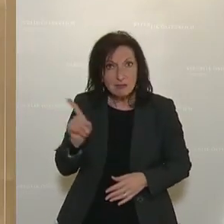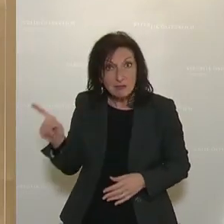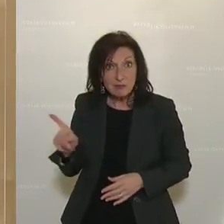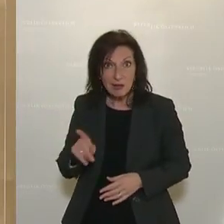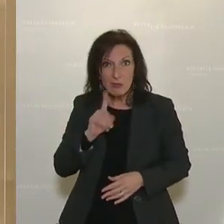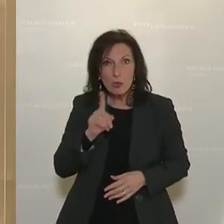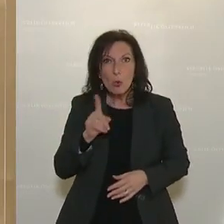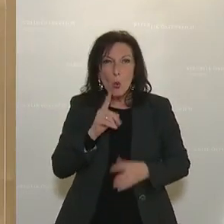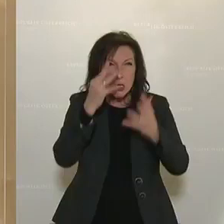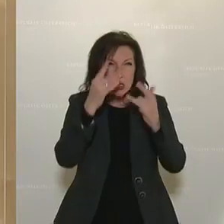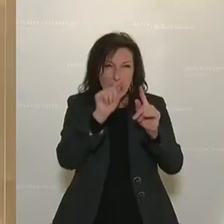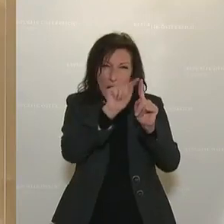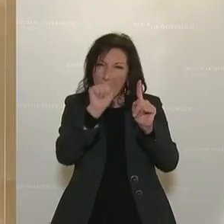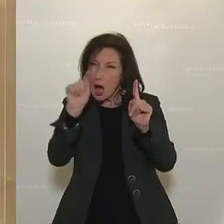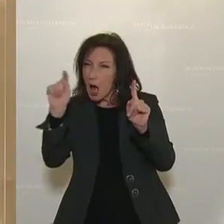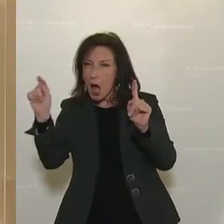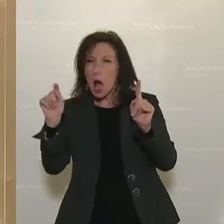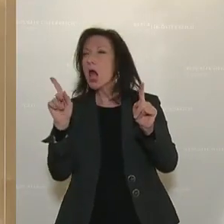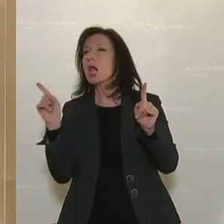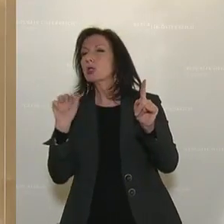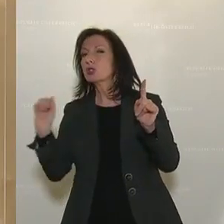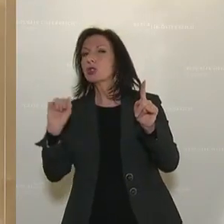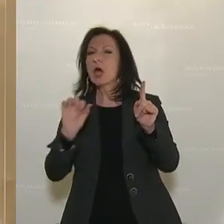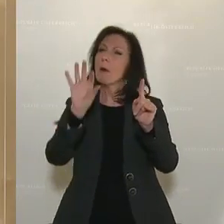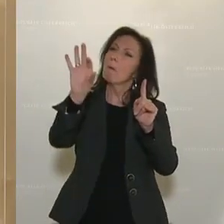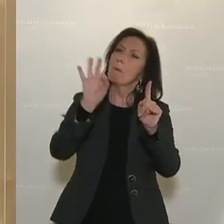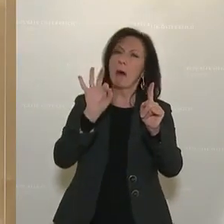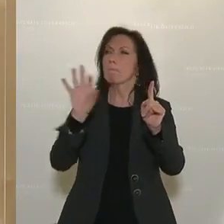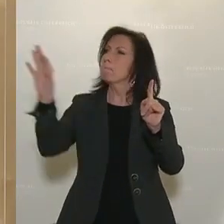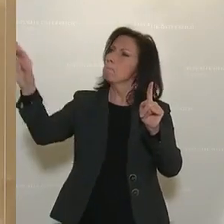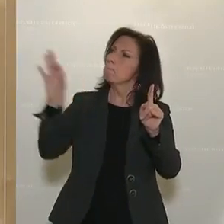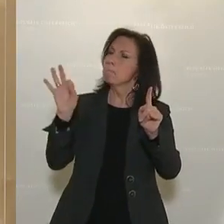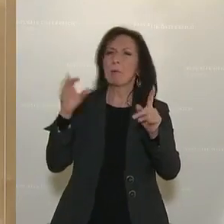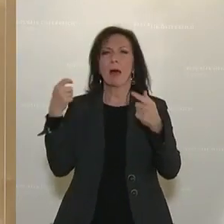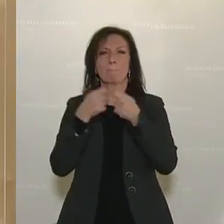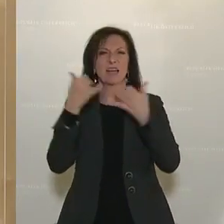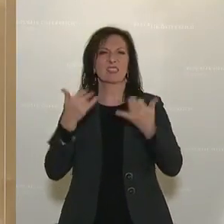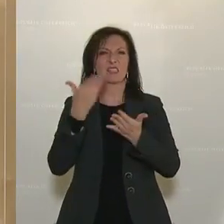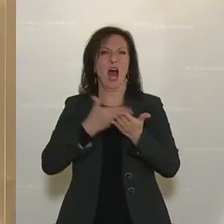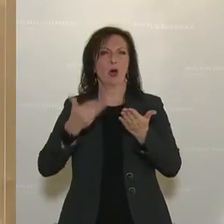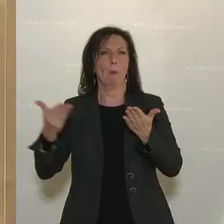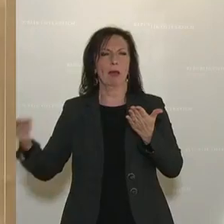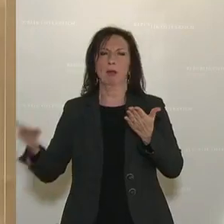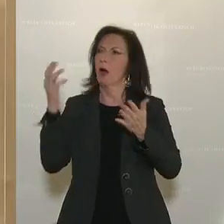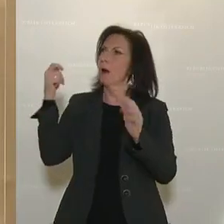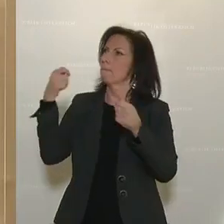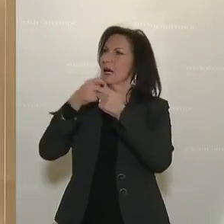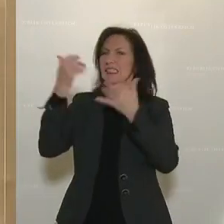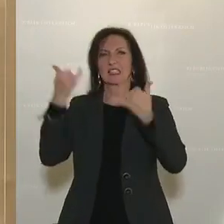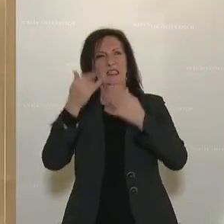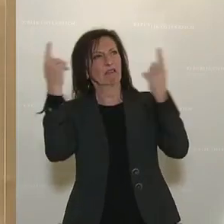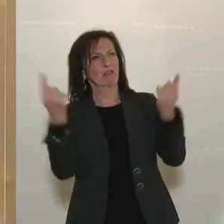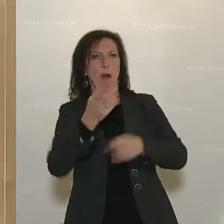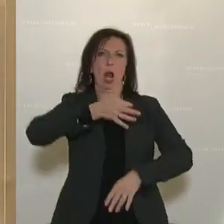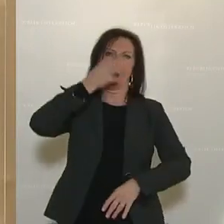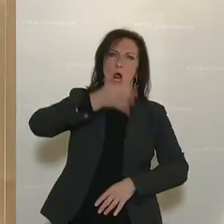nur den Teil herauspicken, der Ihnen gerade passt, der sozusagen Ihr gegenwärtiges Propagandamodell entsprechend